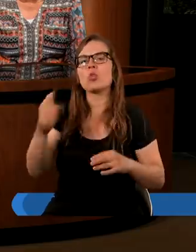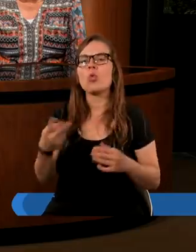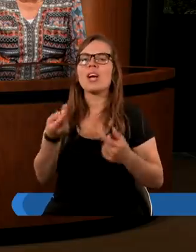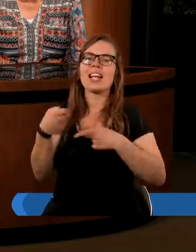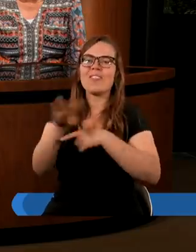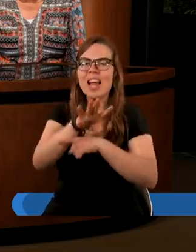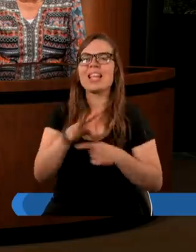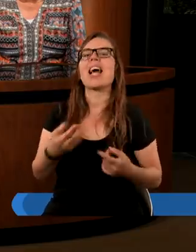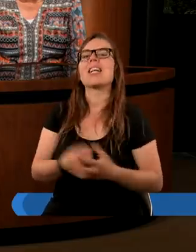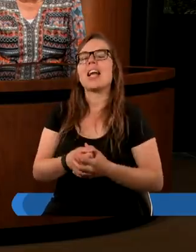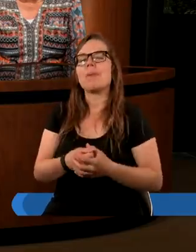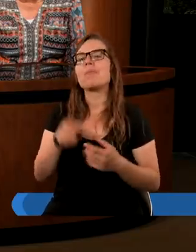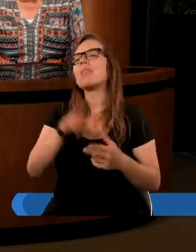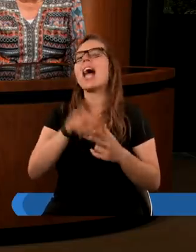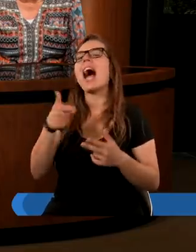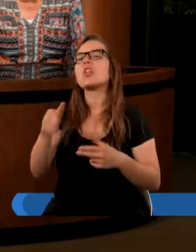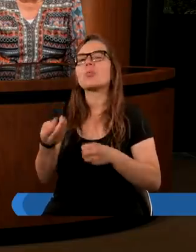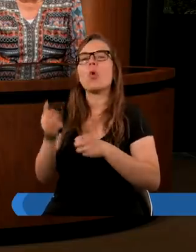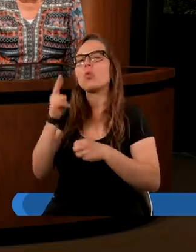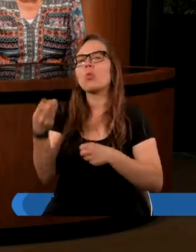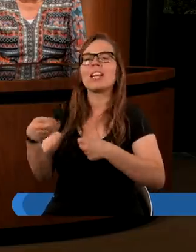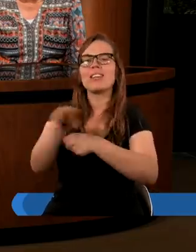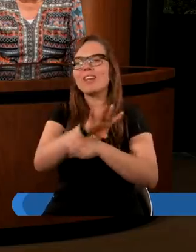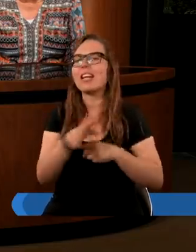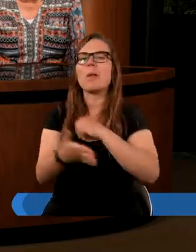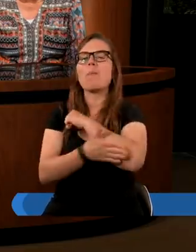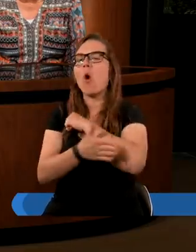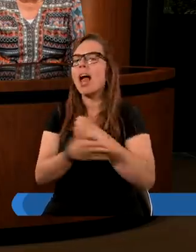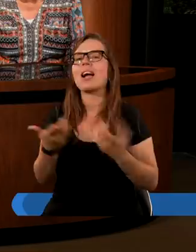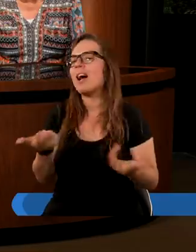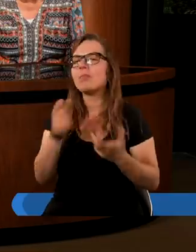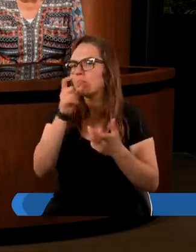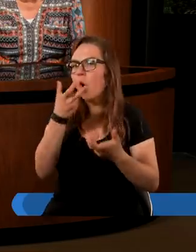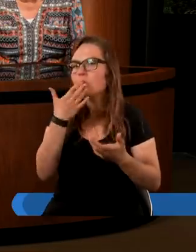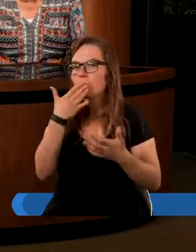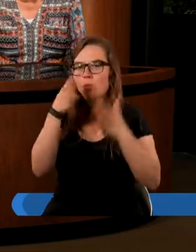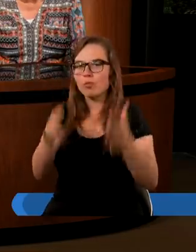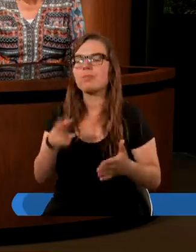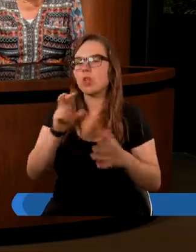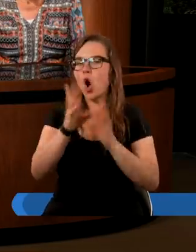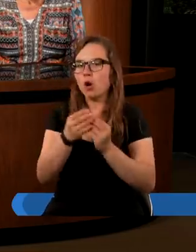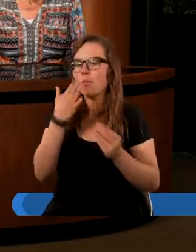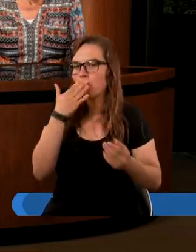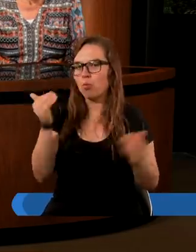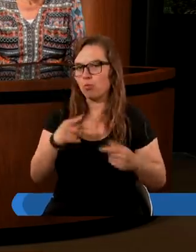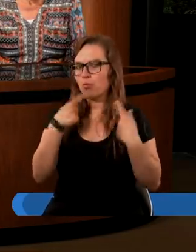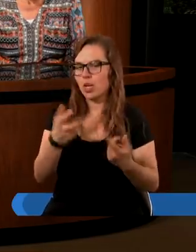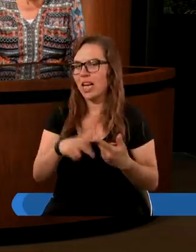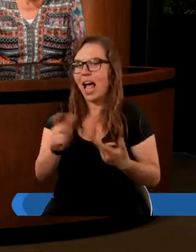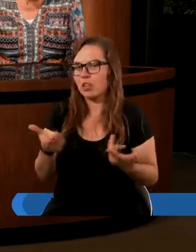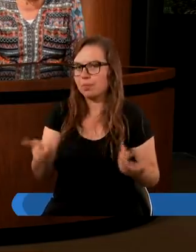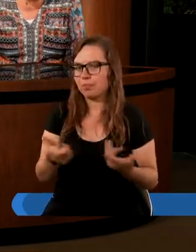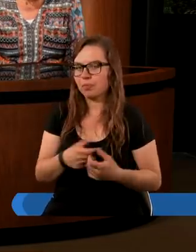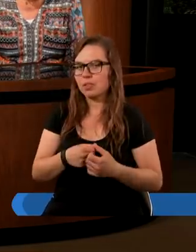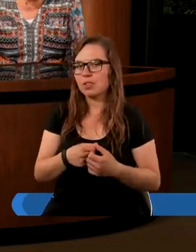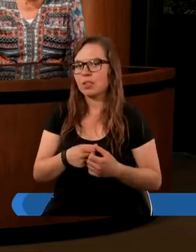zwiedzenie, na czym to drugie zwiedzenie polega, jakbyśmy ogólnie mogli powiedzieć też